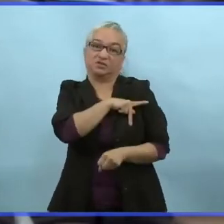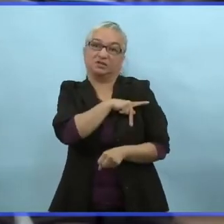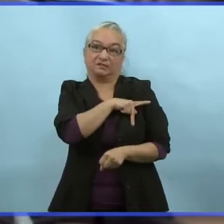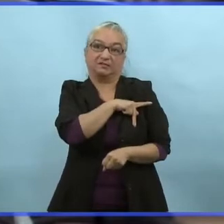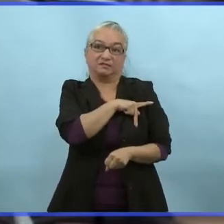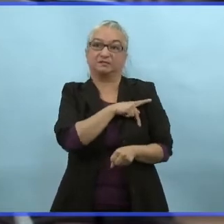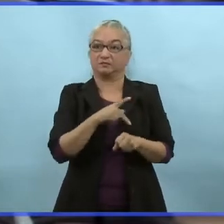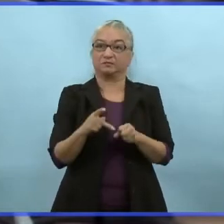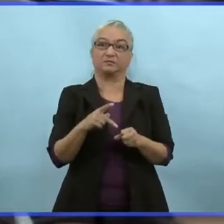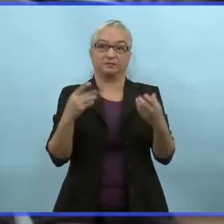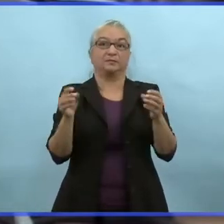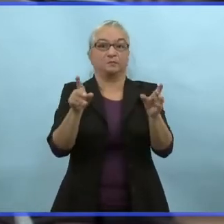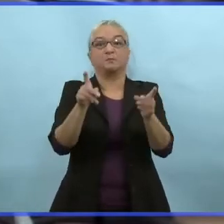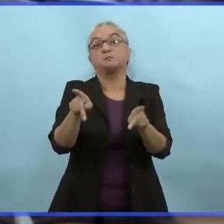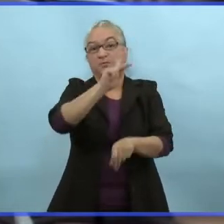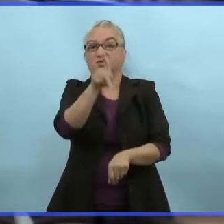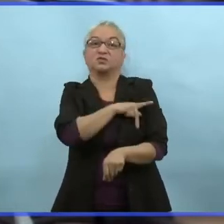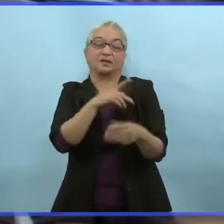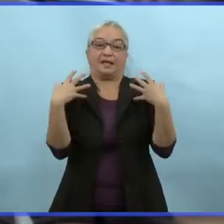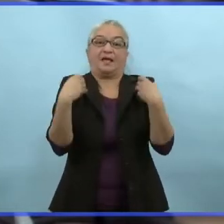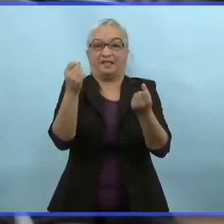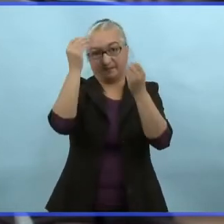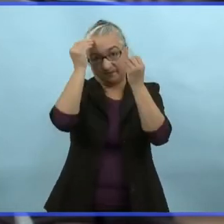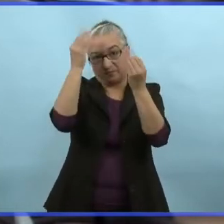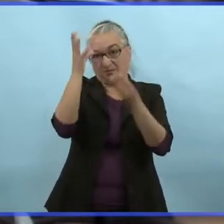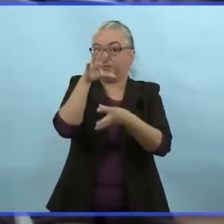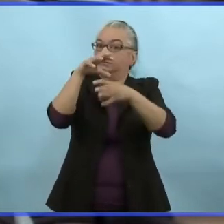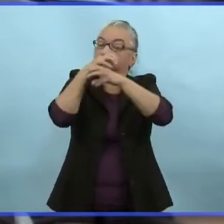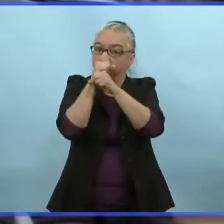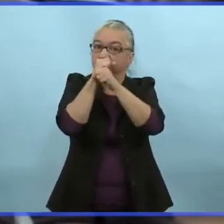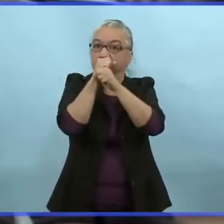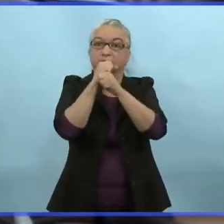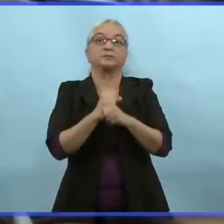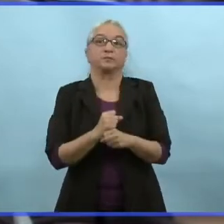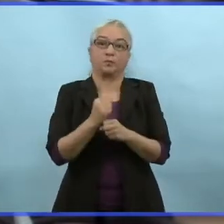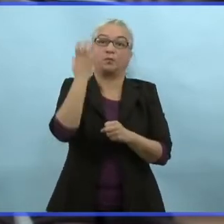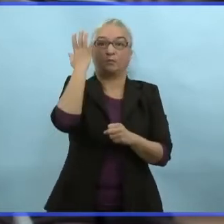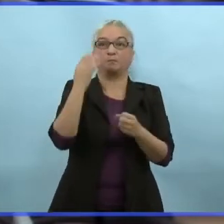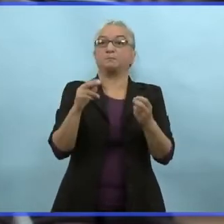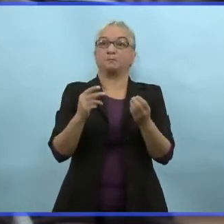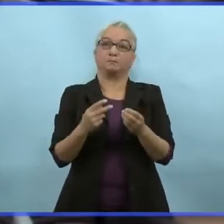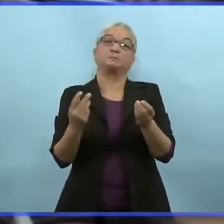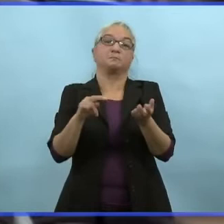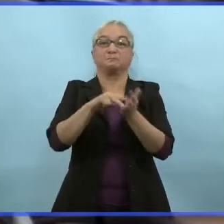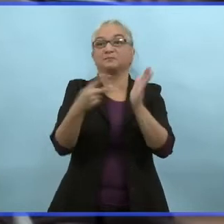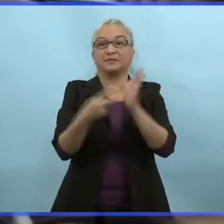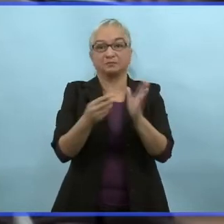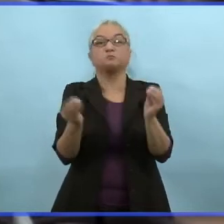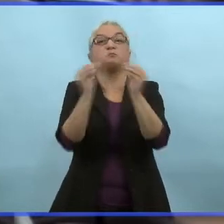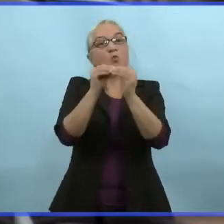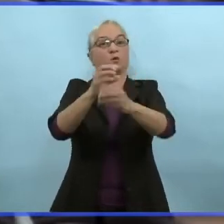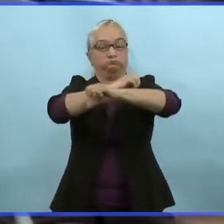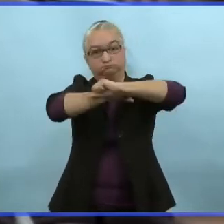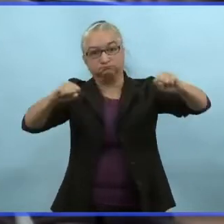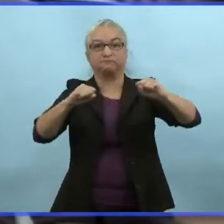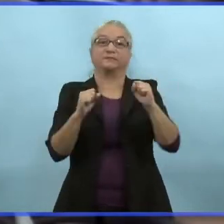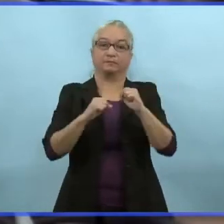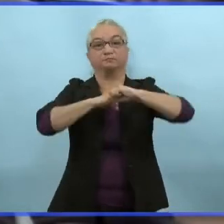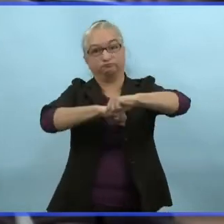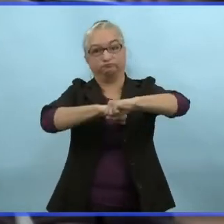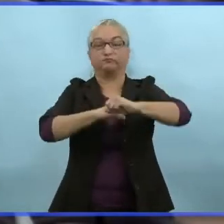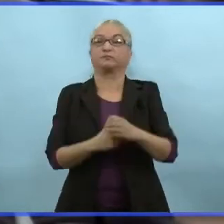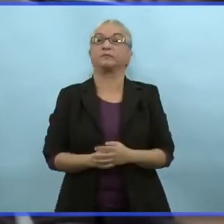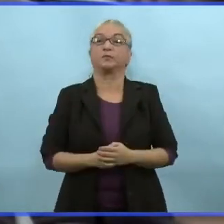donnez. Et les meilleures pratiques, c'est de fournir le moins de renseignements possibles concernant vos données